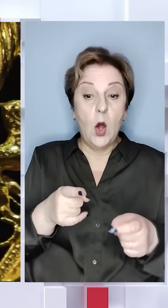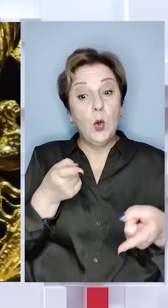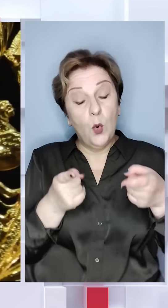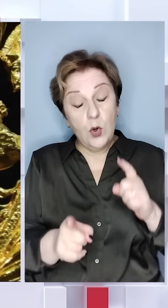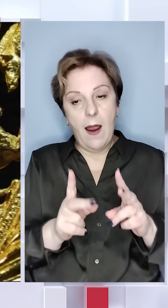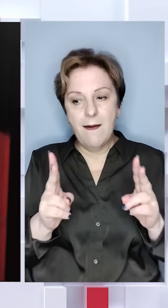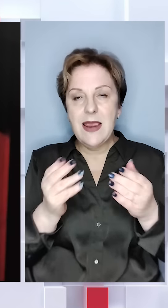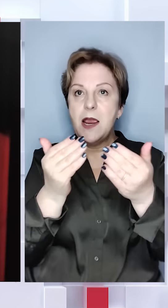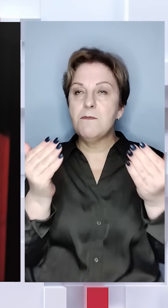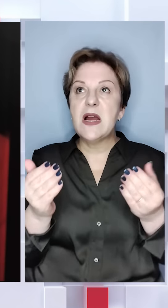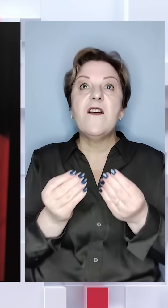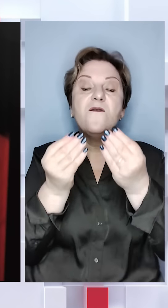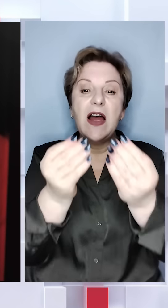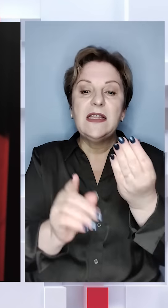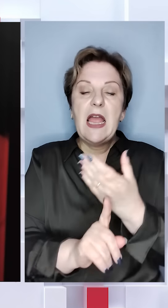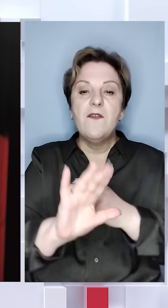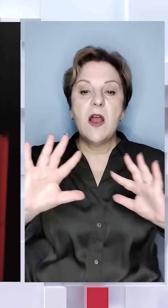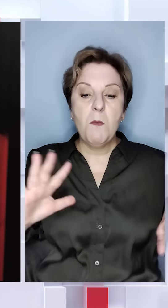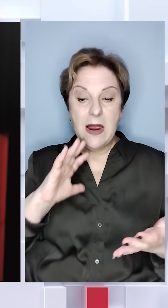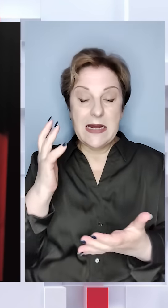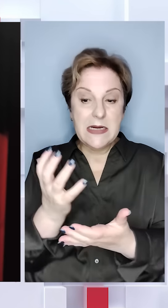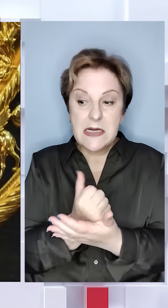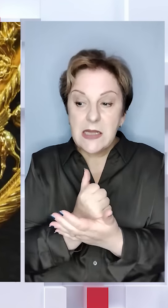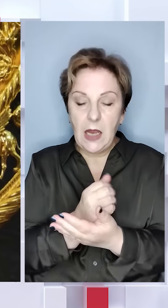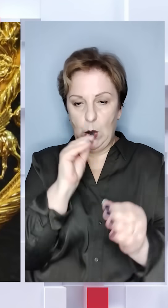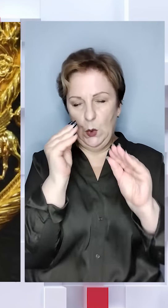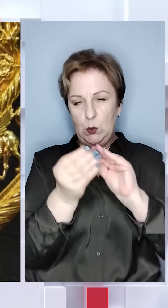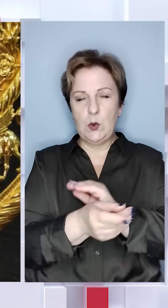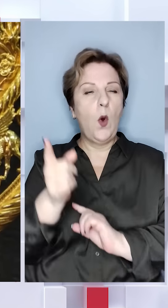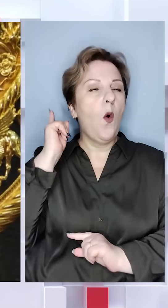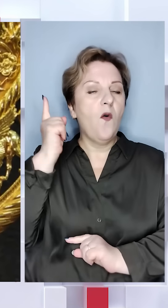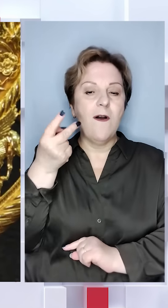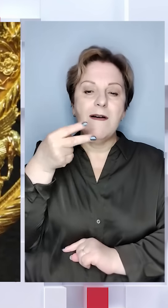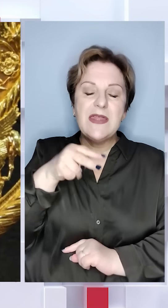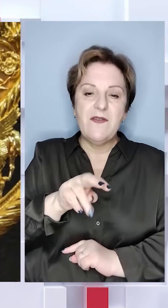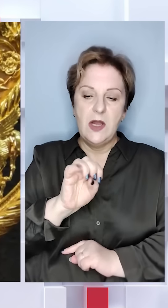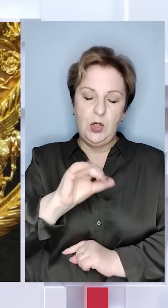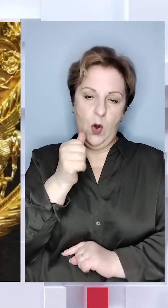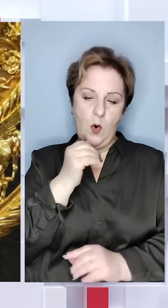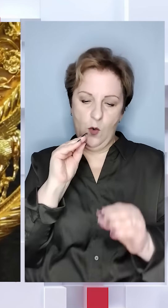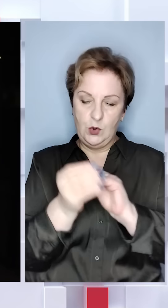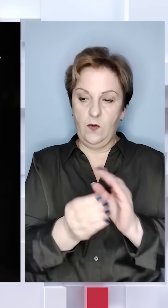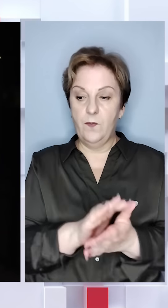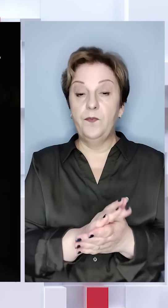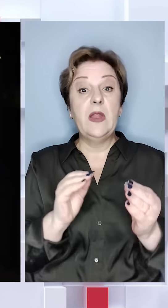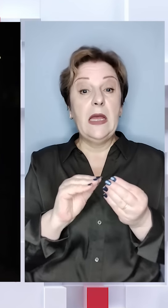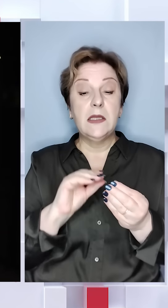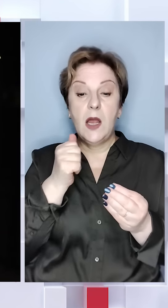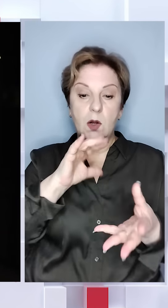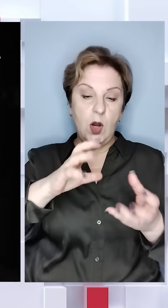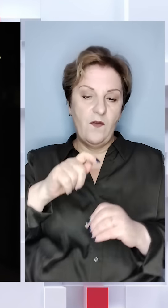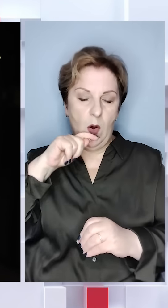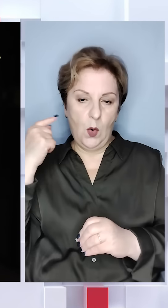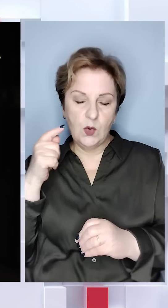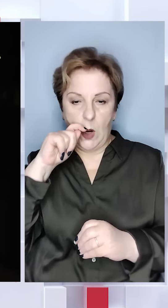Оригінал, який у музей виставлявся від моменту знахідки, сховали ще 2014-го. За 10 років